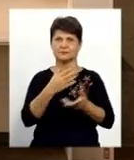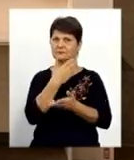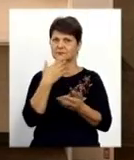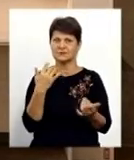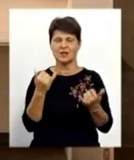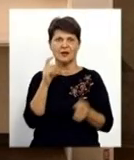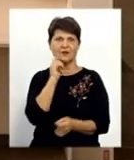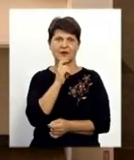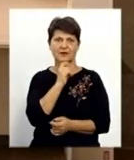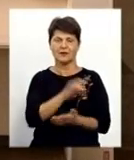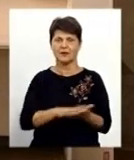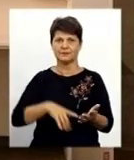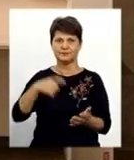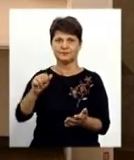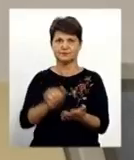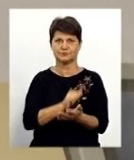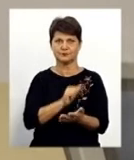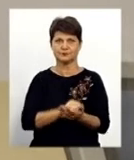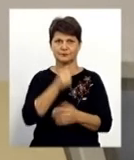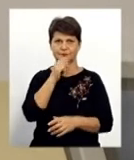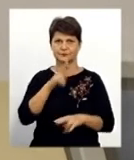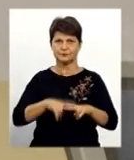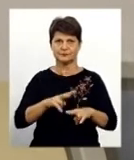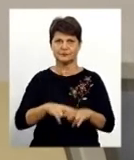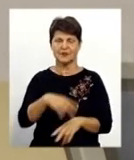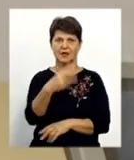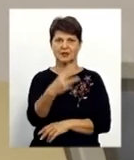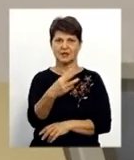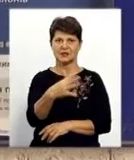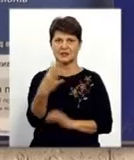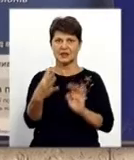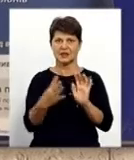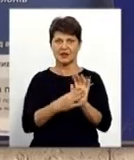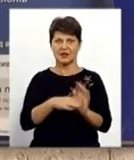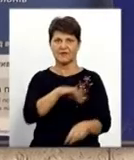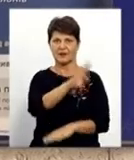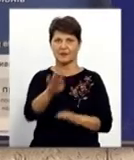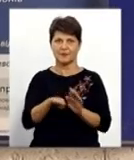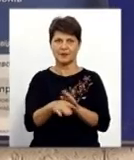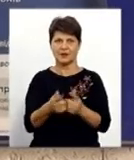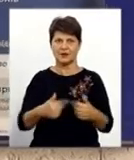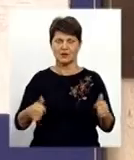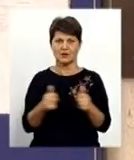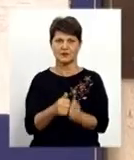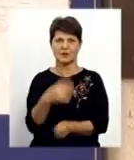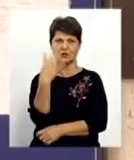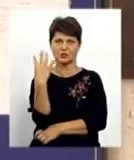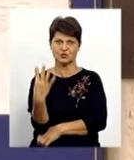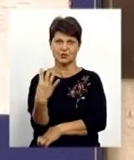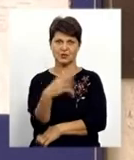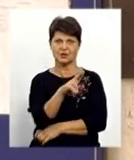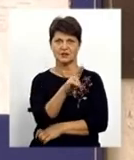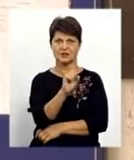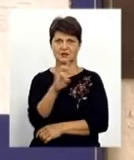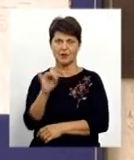Нині на Вінничині подати документи на отримання паспорта можна в 39 підрозділах та 4 діючих ЦНАПах, зокрема у